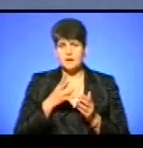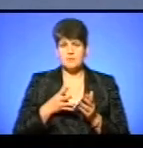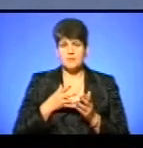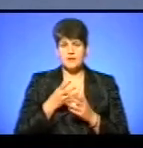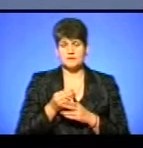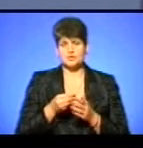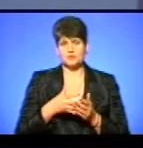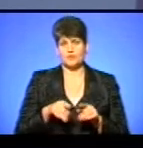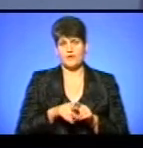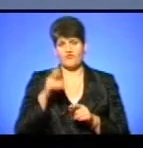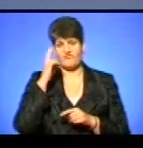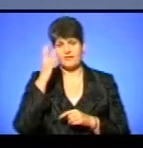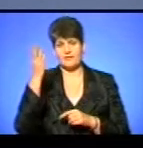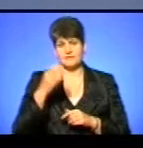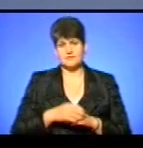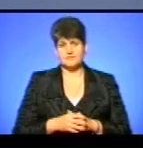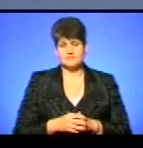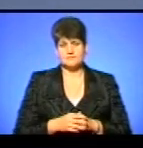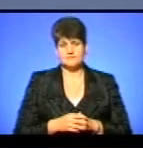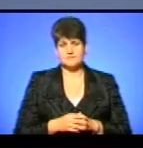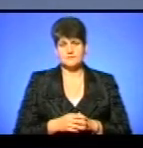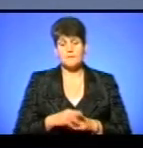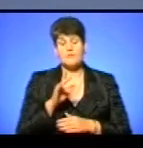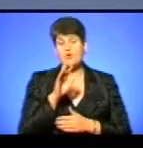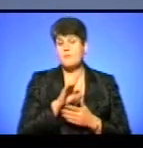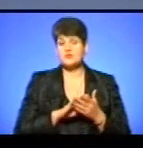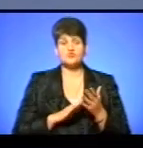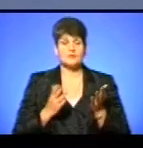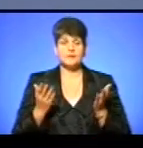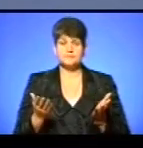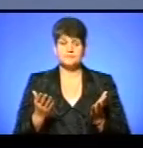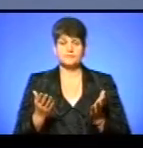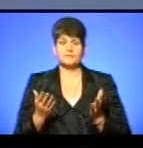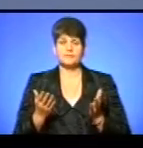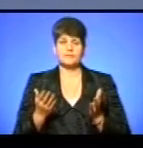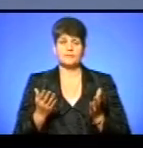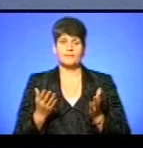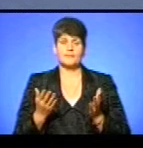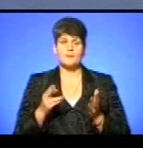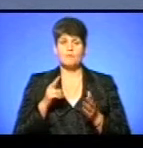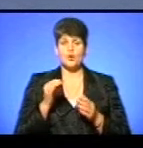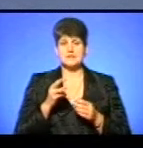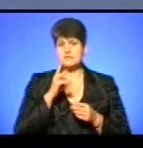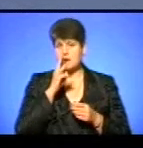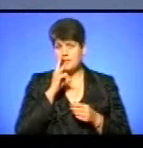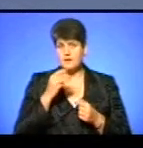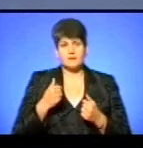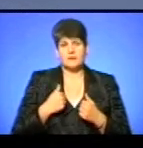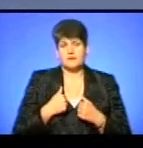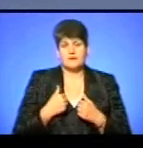киї. Дякую. Пробачте, по заробітній платі я